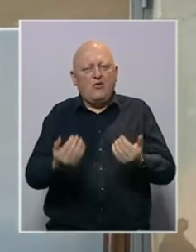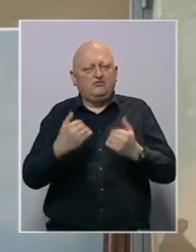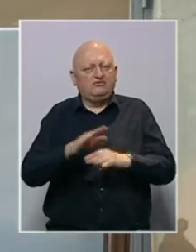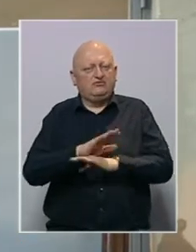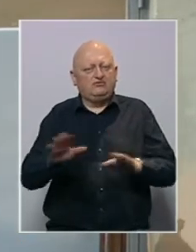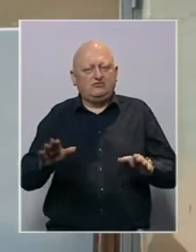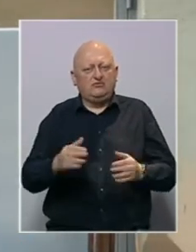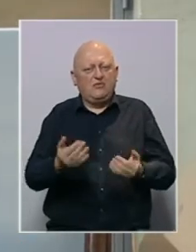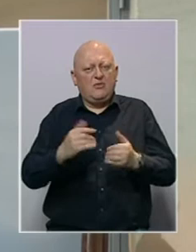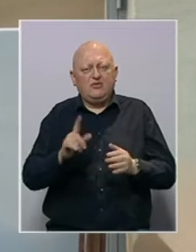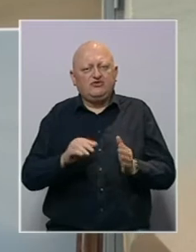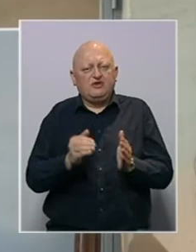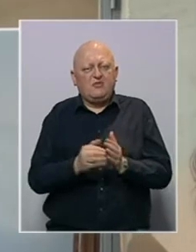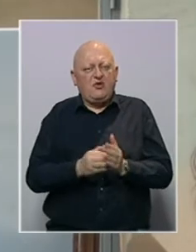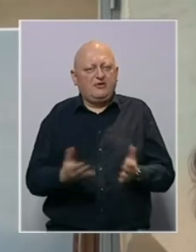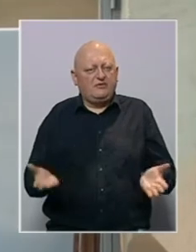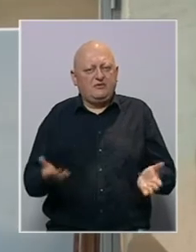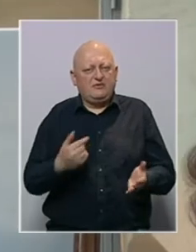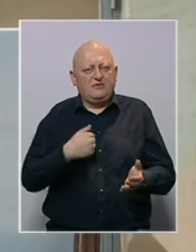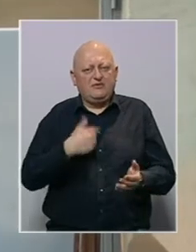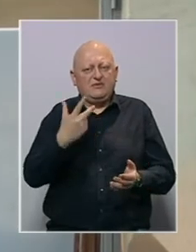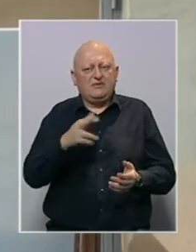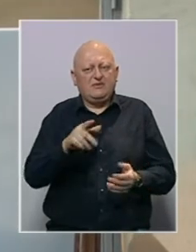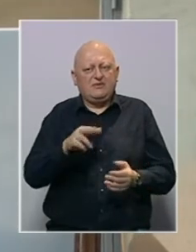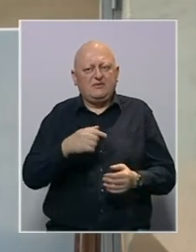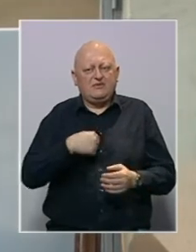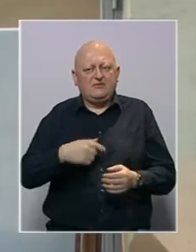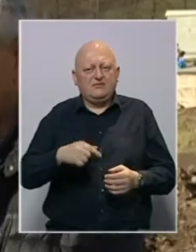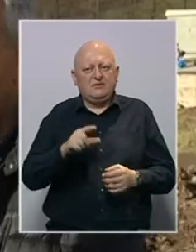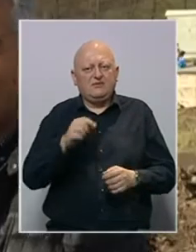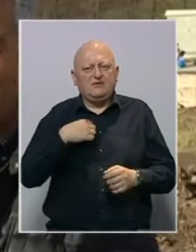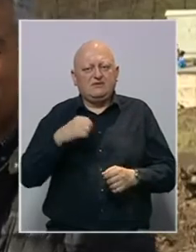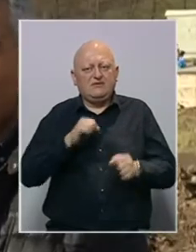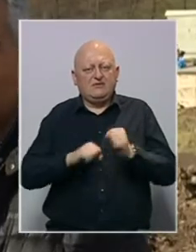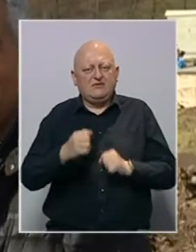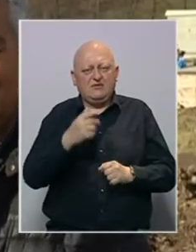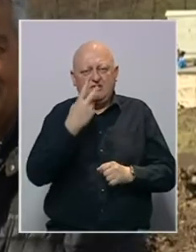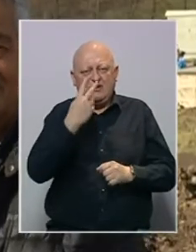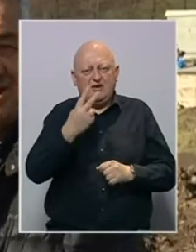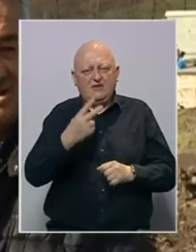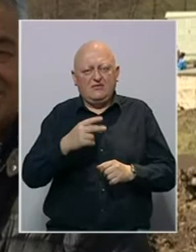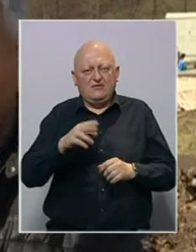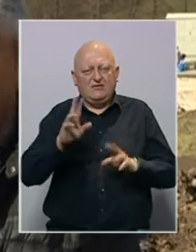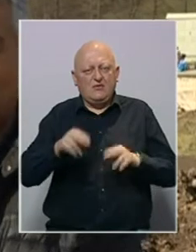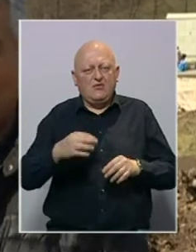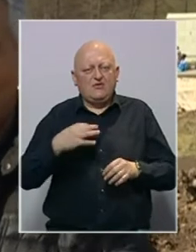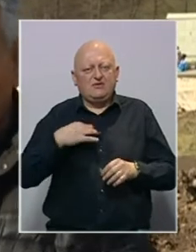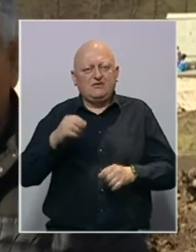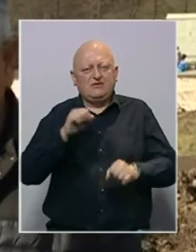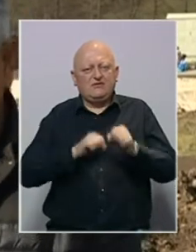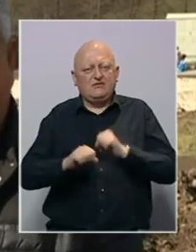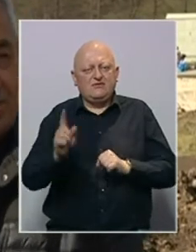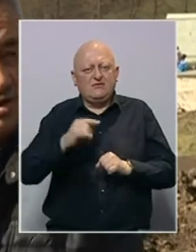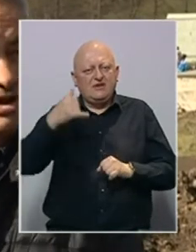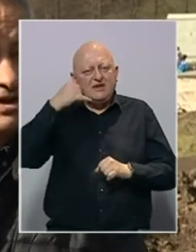mislim da pomoć nije potrebna jer nas tri brati smo civilna zašta. Kad pogledate moć federalnih civilna zaštita, nije niko ni